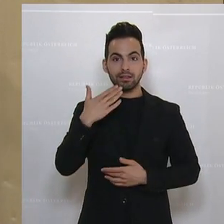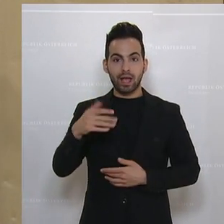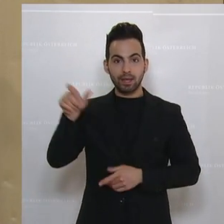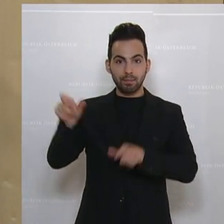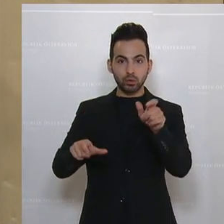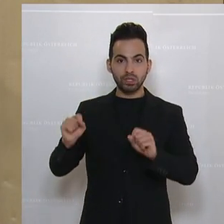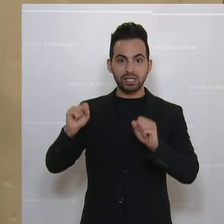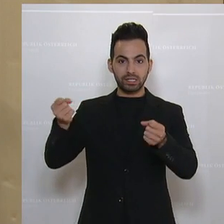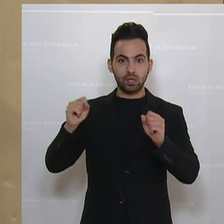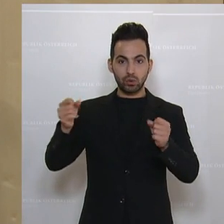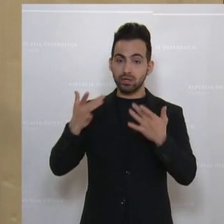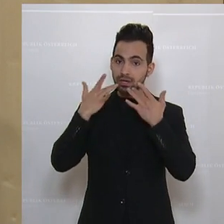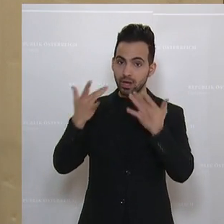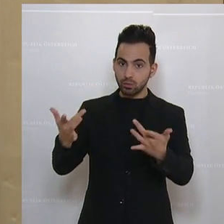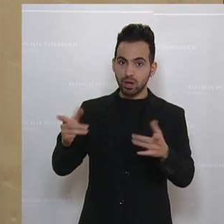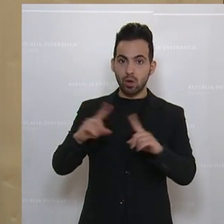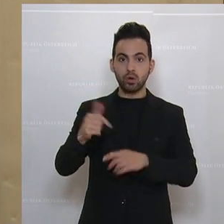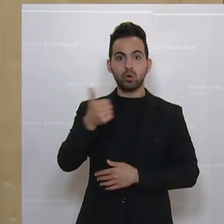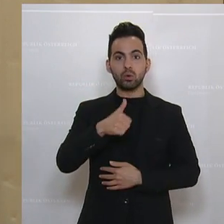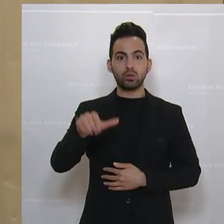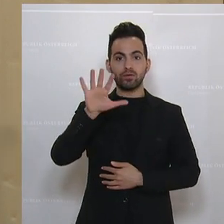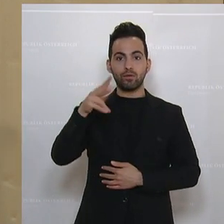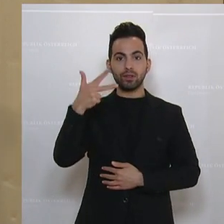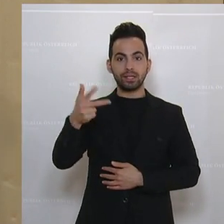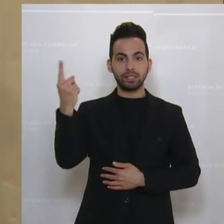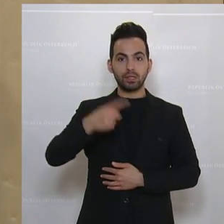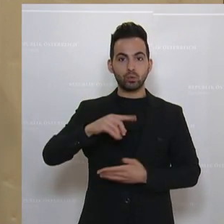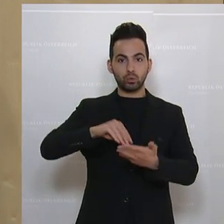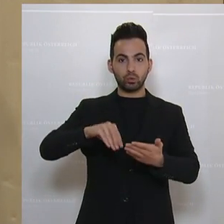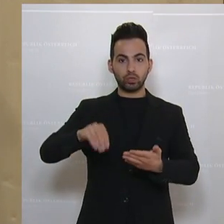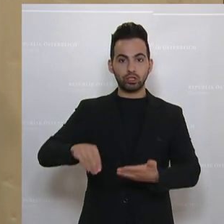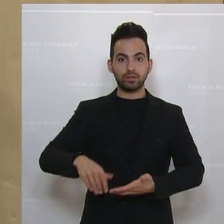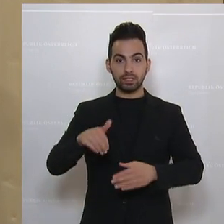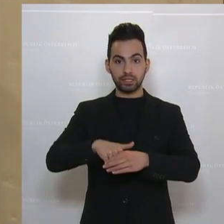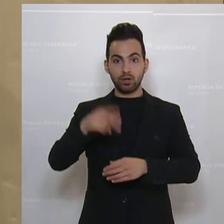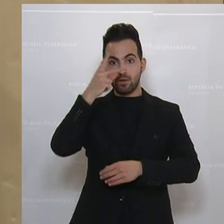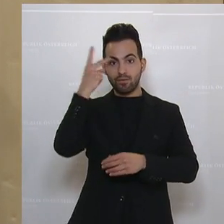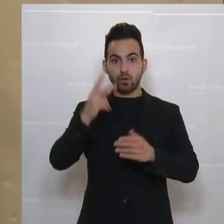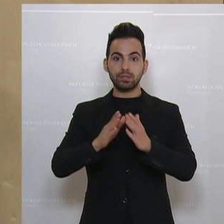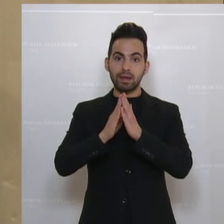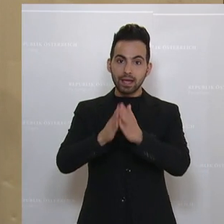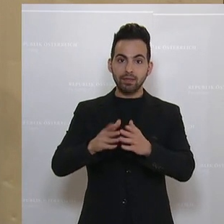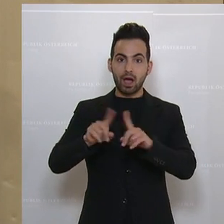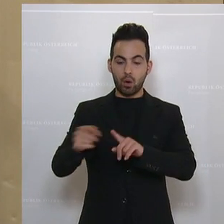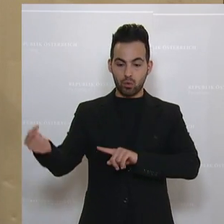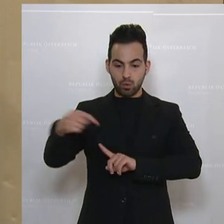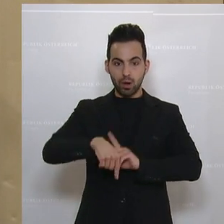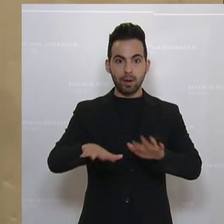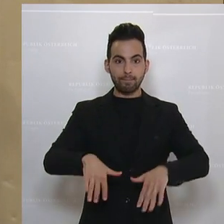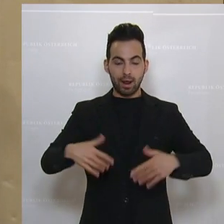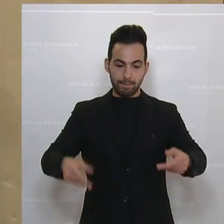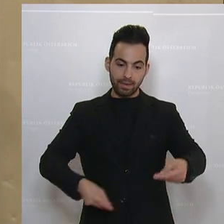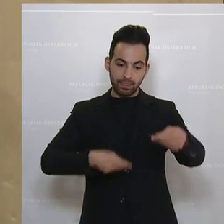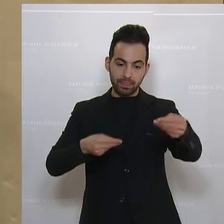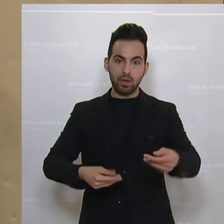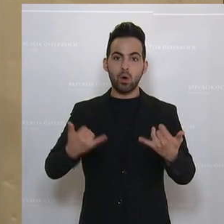sehr, sehr herzlich gratulieren und danken. Mit 135.000 Unterschriften ist dieses Volksbegehren eben auch ins Parlament gelangt und wird hier